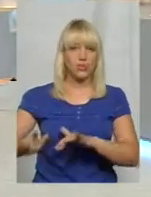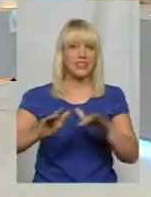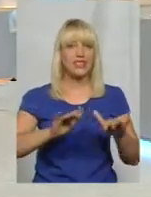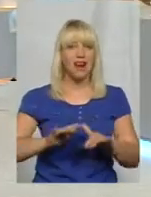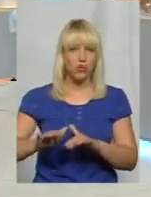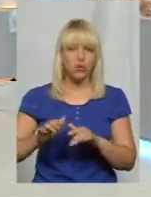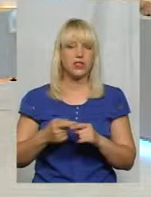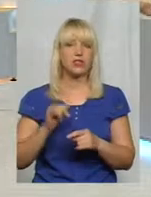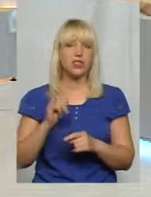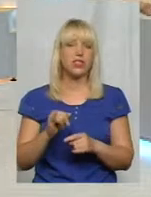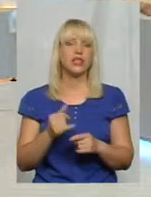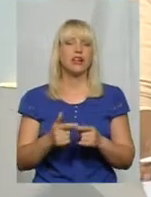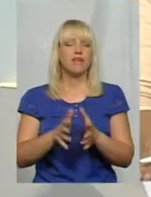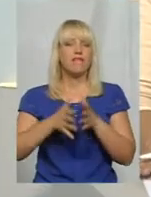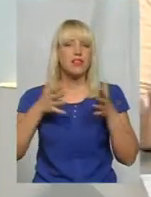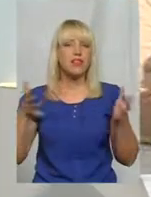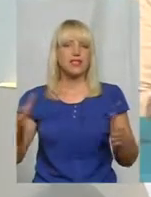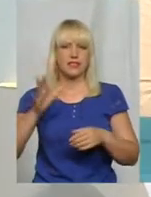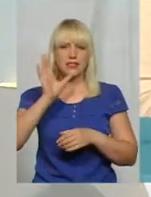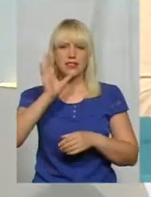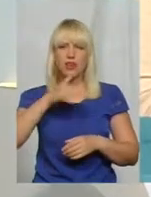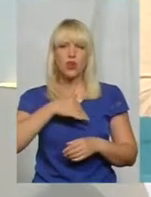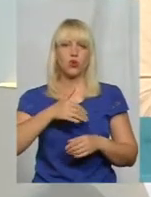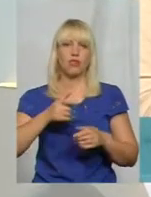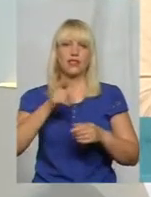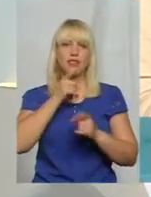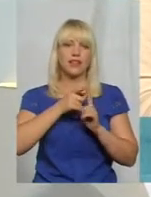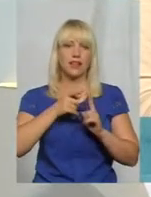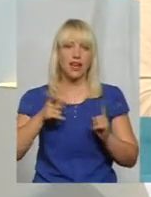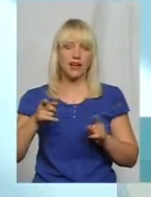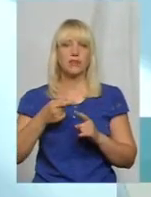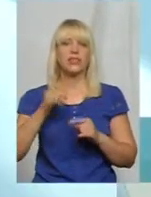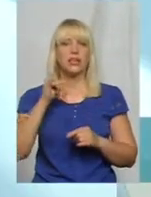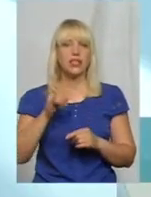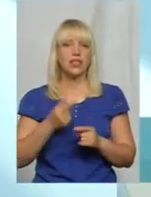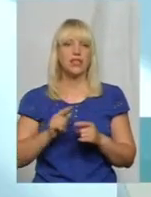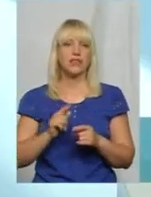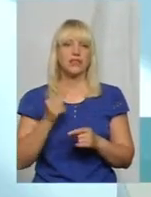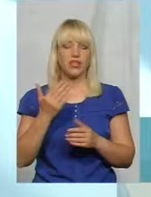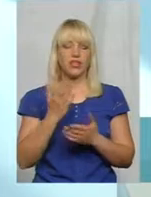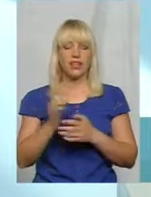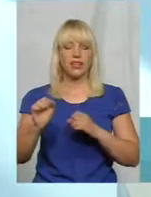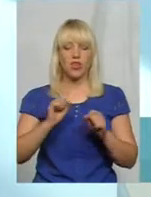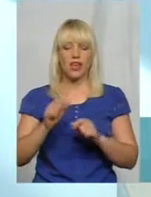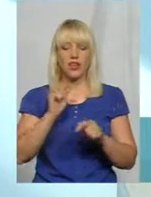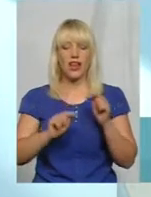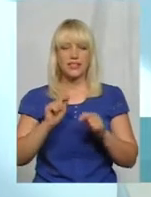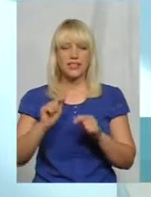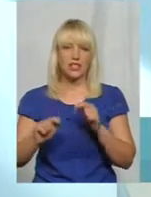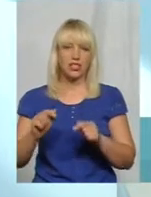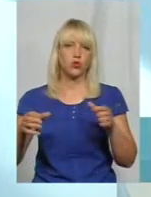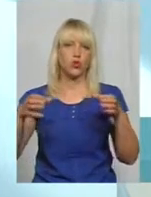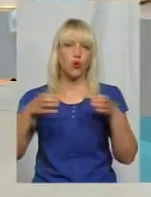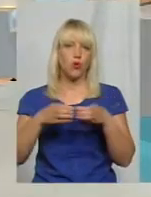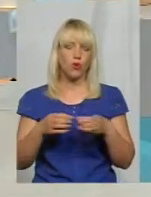Великий, ну, такий досить серйозний термін. Також ви є керівником редакційно-видавничої групи по підготовці до написання тому